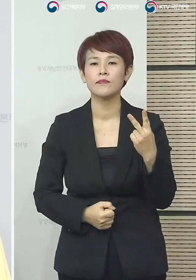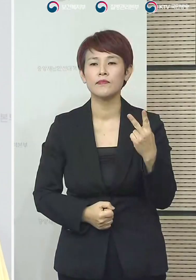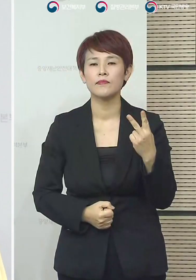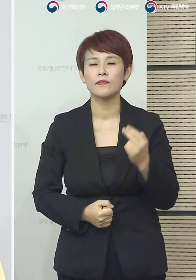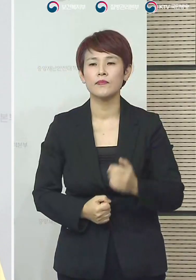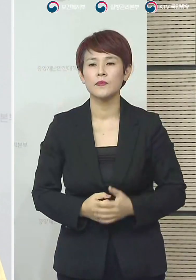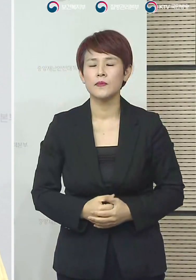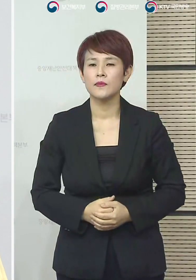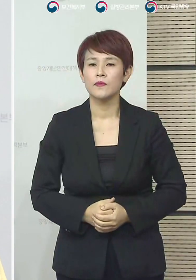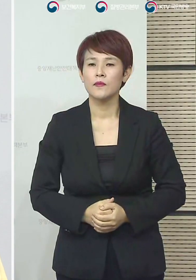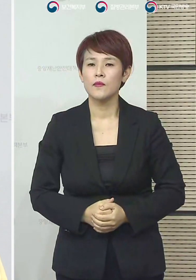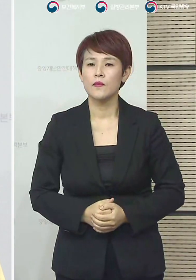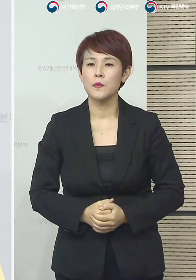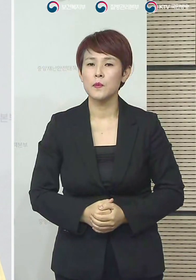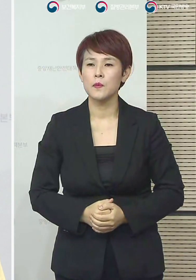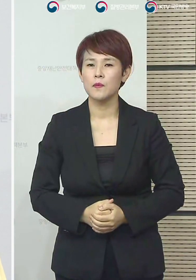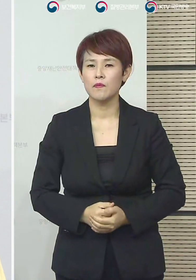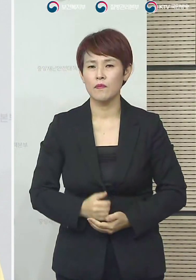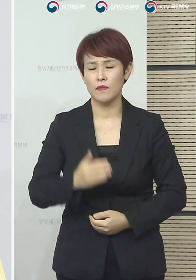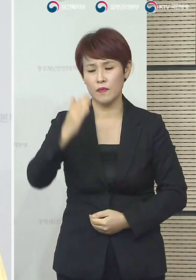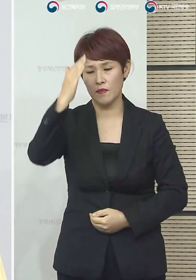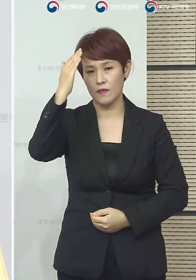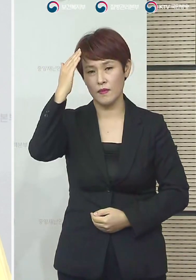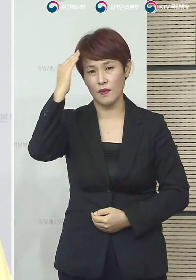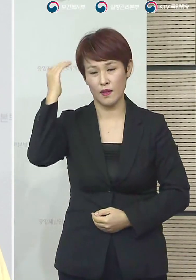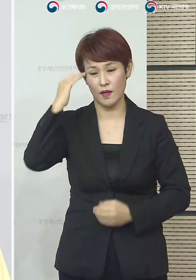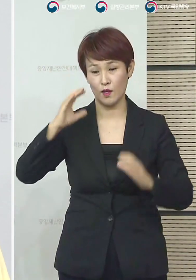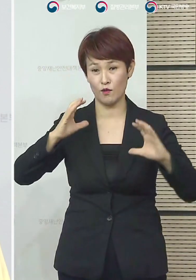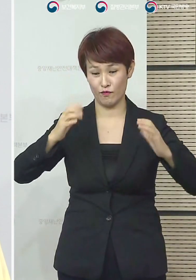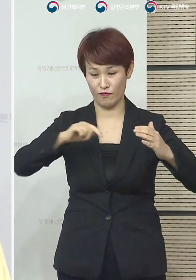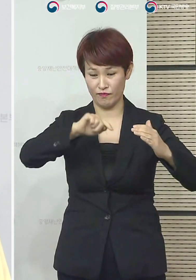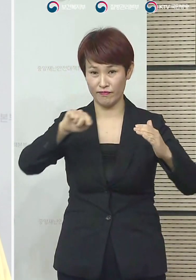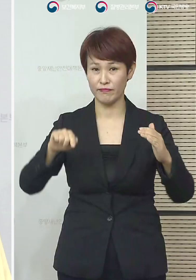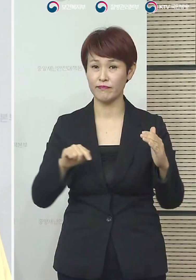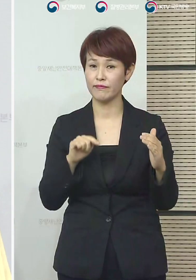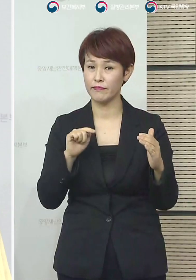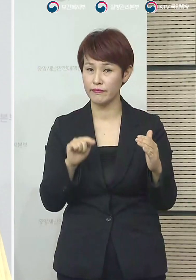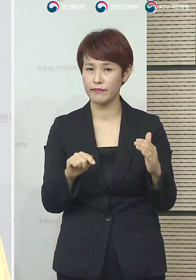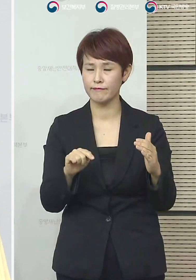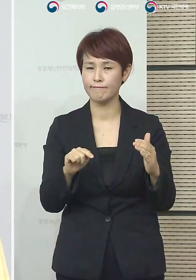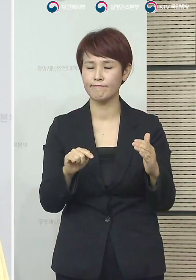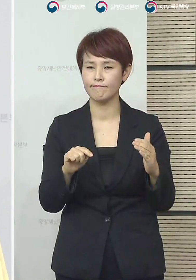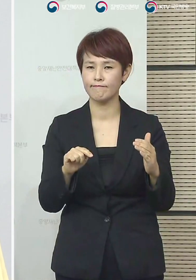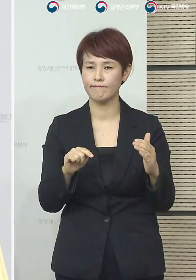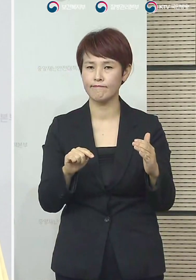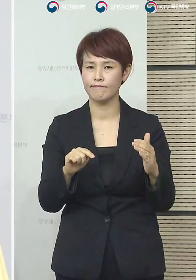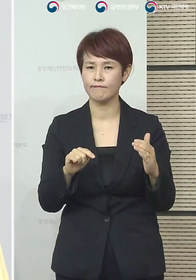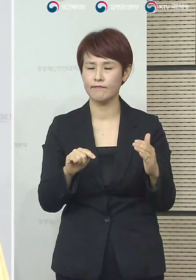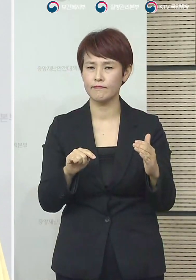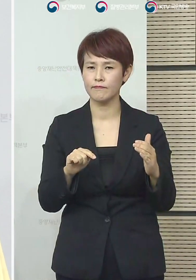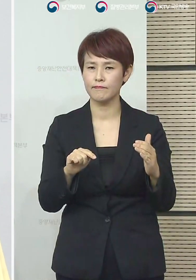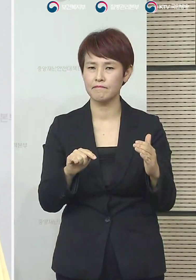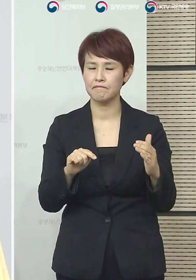지금 국내 우리가 가지고 있는 국가의